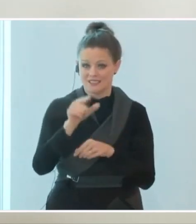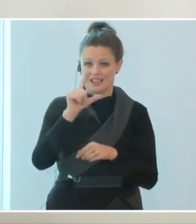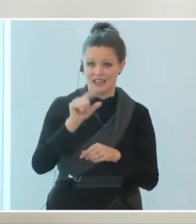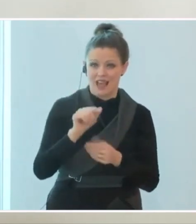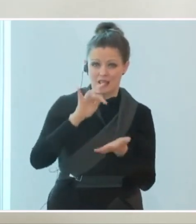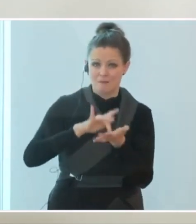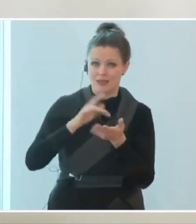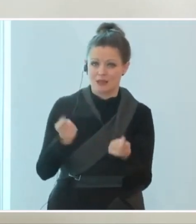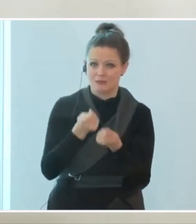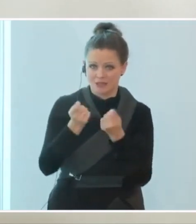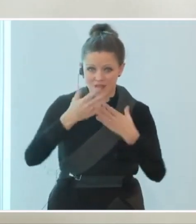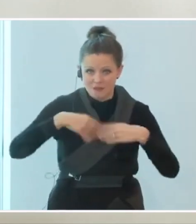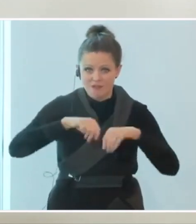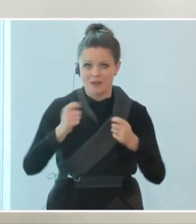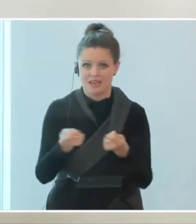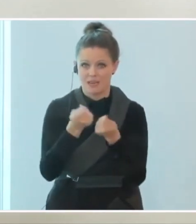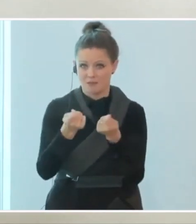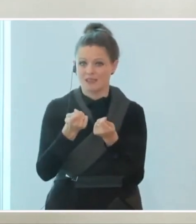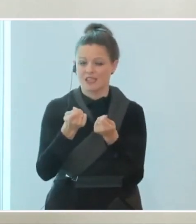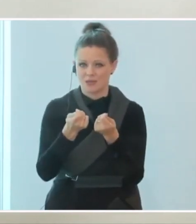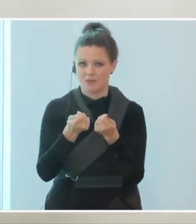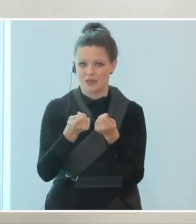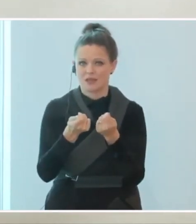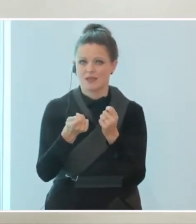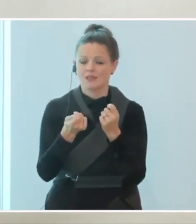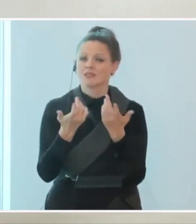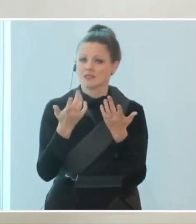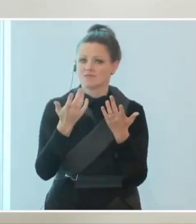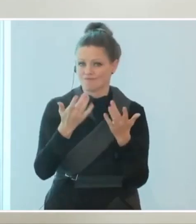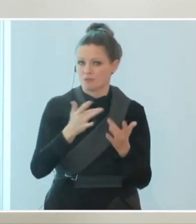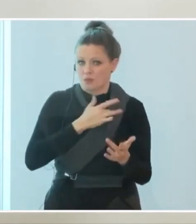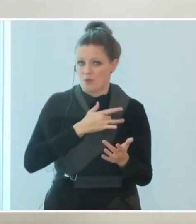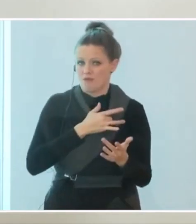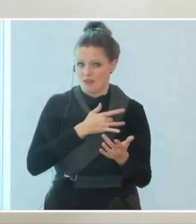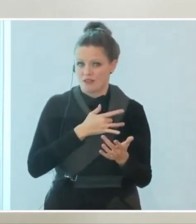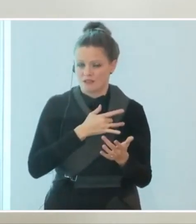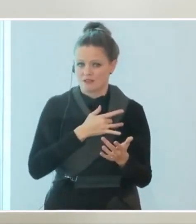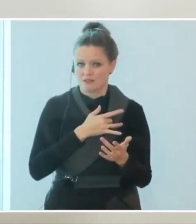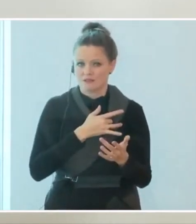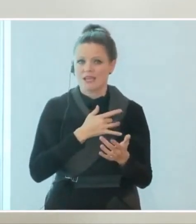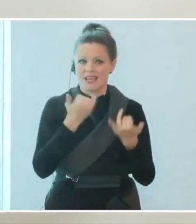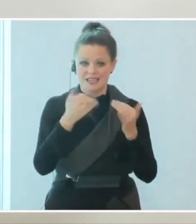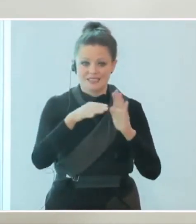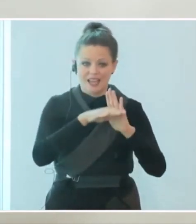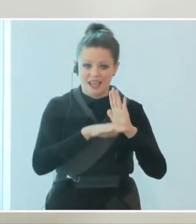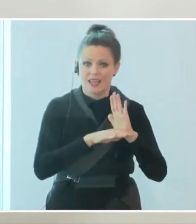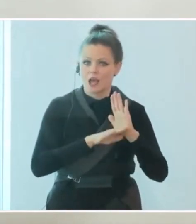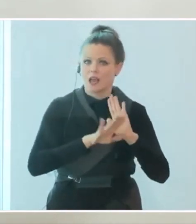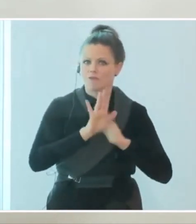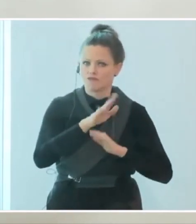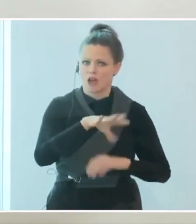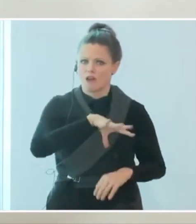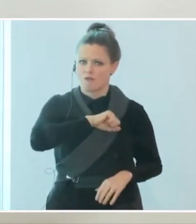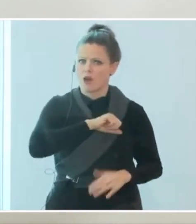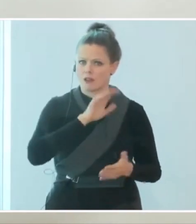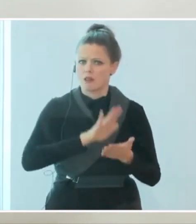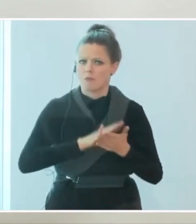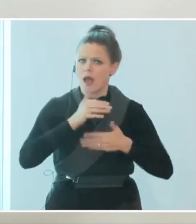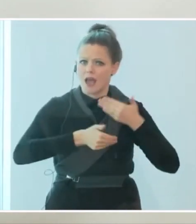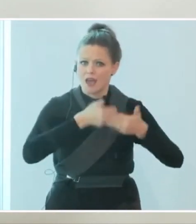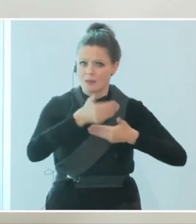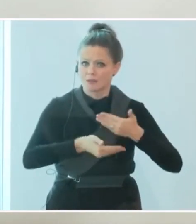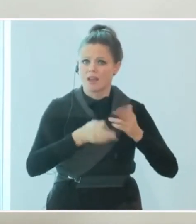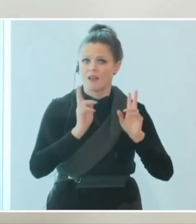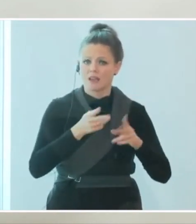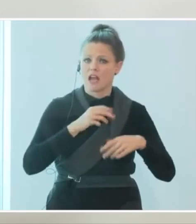Mittelbetriebe, Familienbetriebe und jetzt bleibt die Regelung mit seinen Vorteilen einmal gleich, mit ihren Vorteilen, nämlich, dass man da